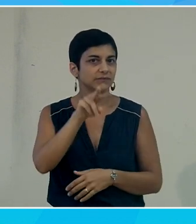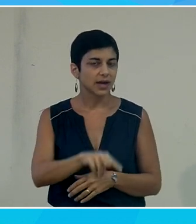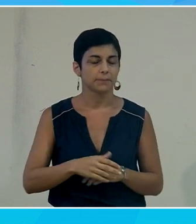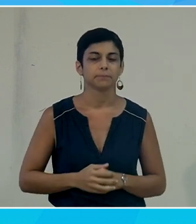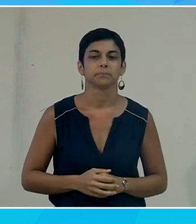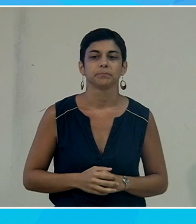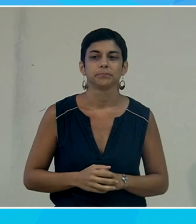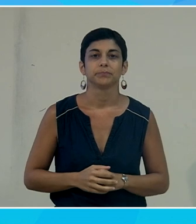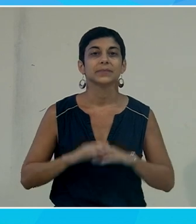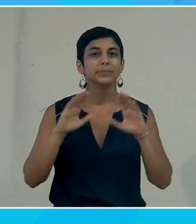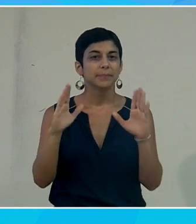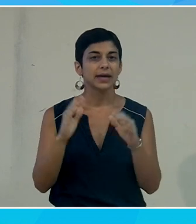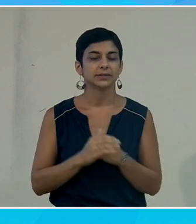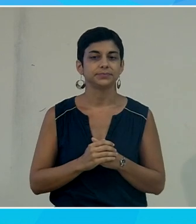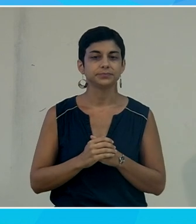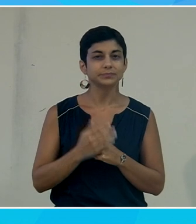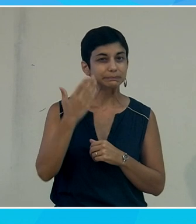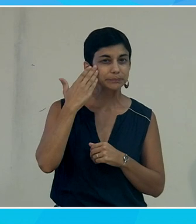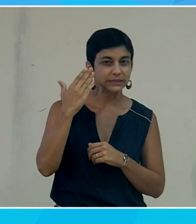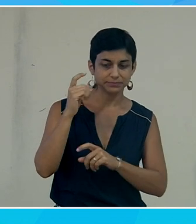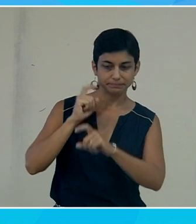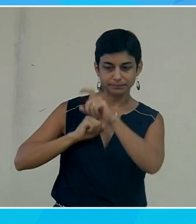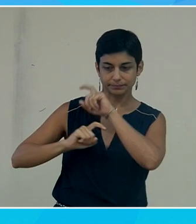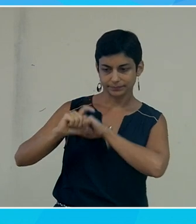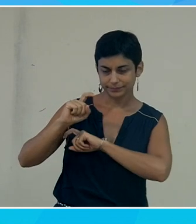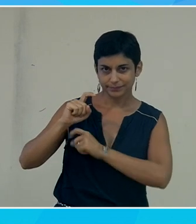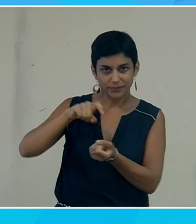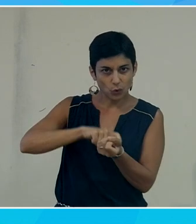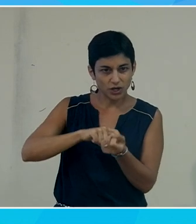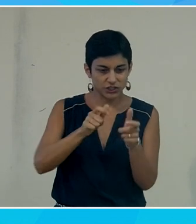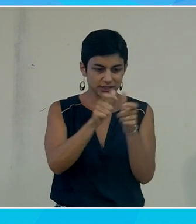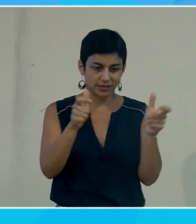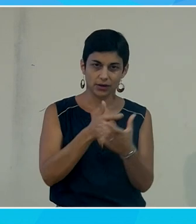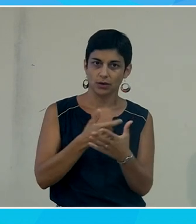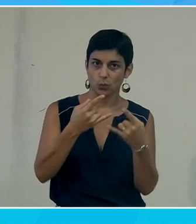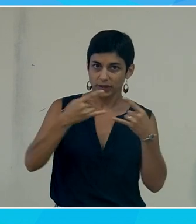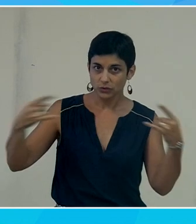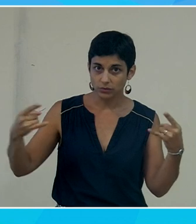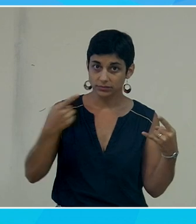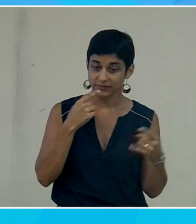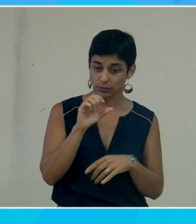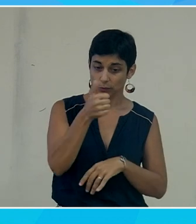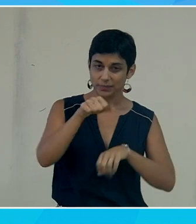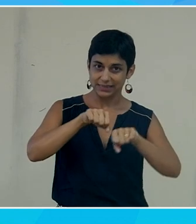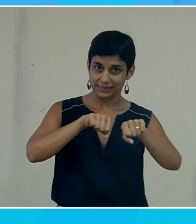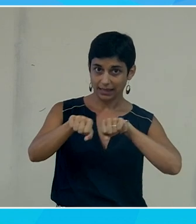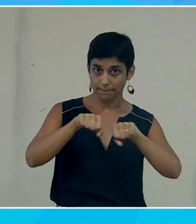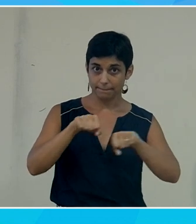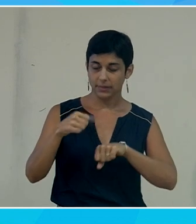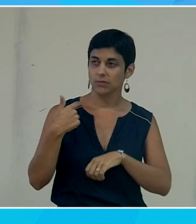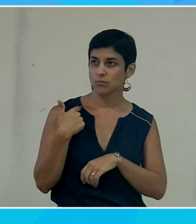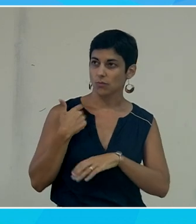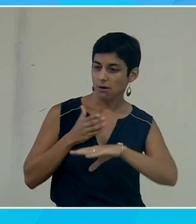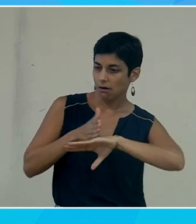nature. Mais, si on reprend l'origine de Windows, donc, les premiers systèmes, les tout premiers, moi, je suis arrivé